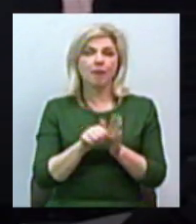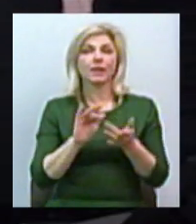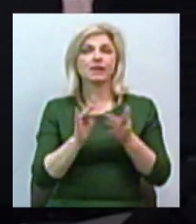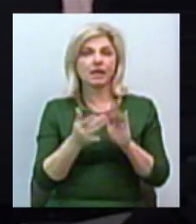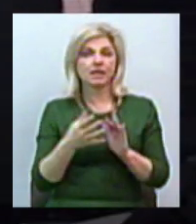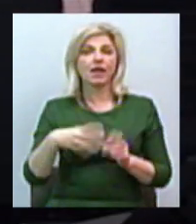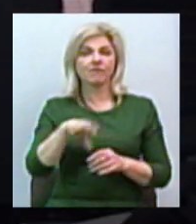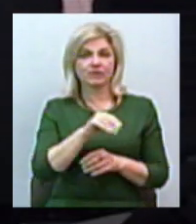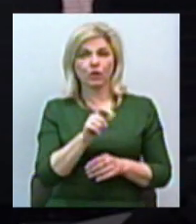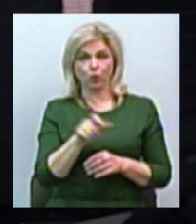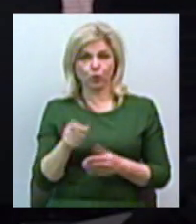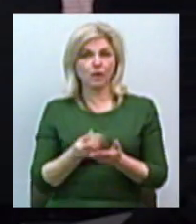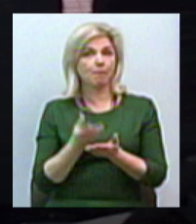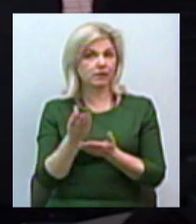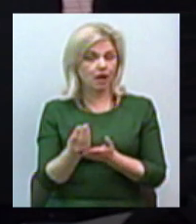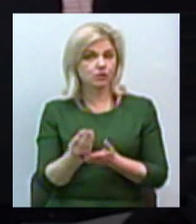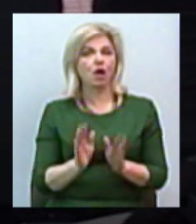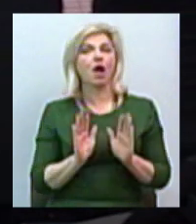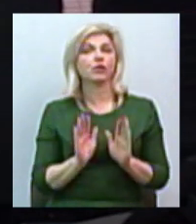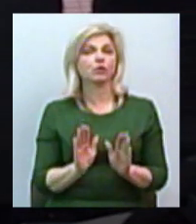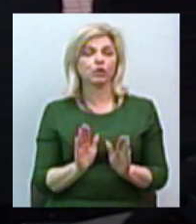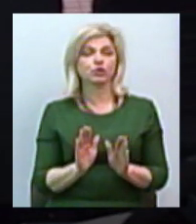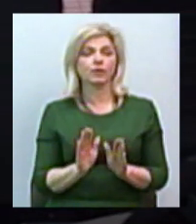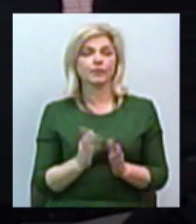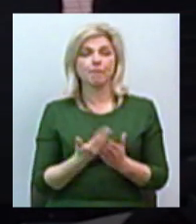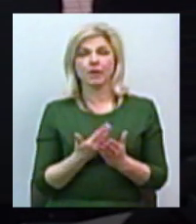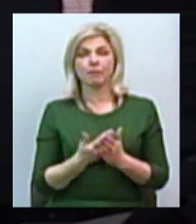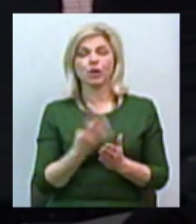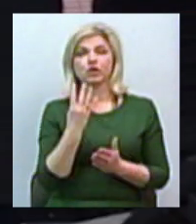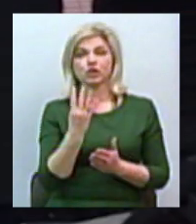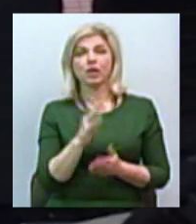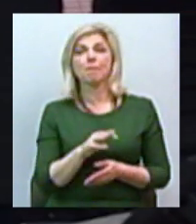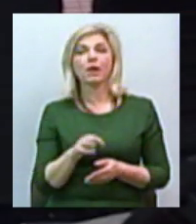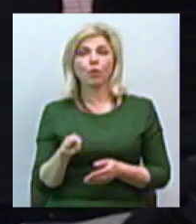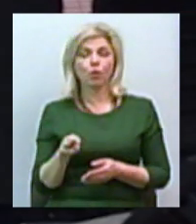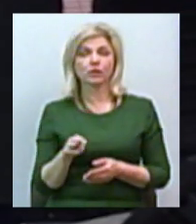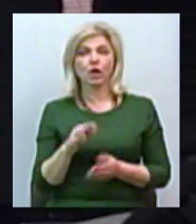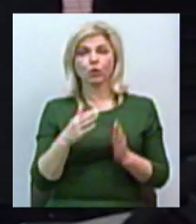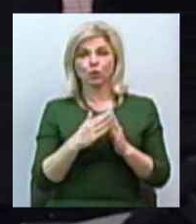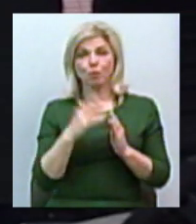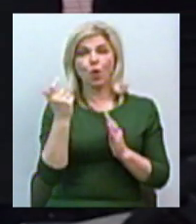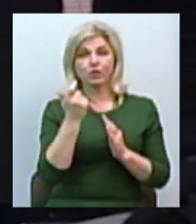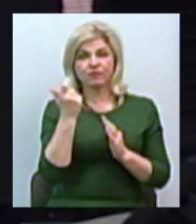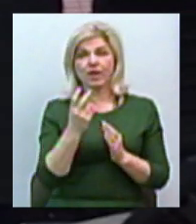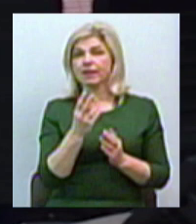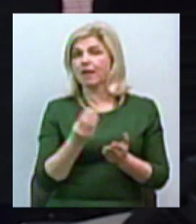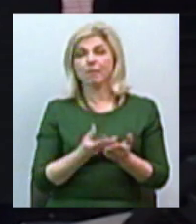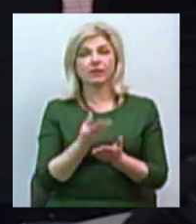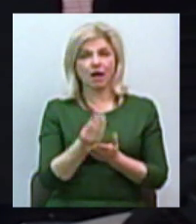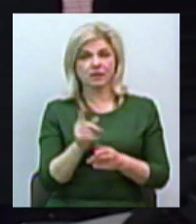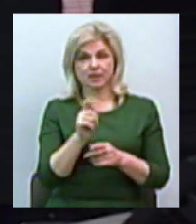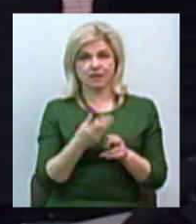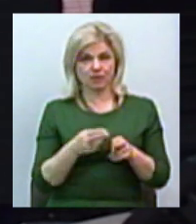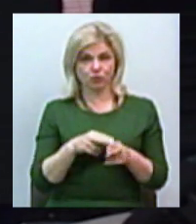всі ці люди сплачують. А лише десь приблизно 4 мільйонів домогосподарств вони не сплачують за цю